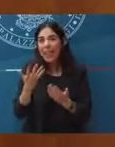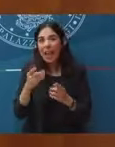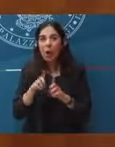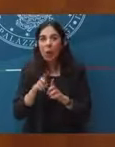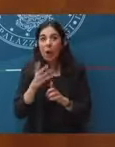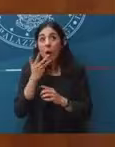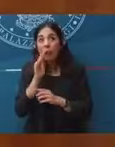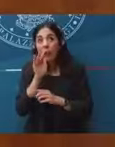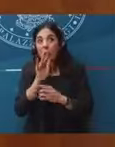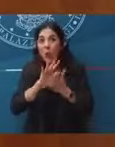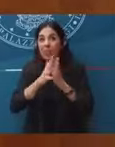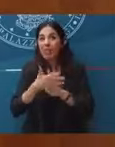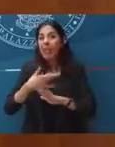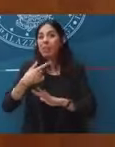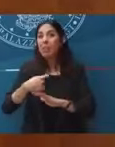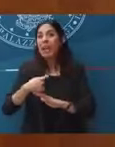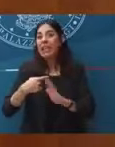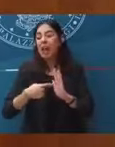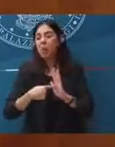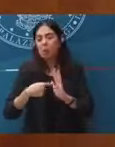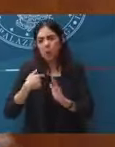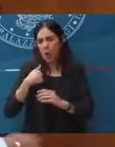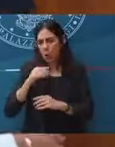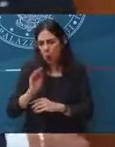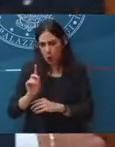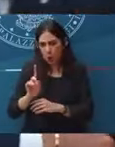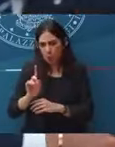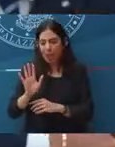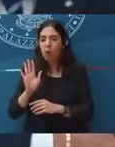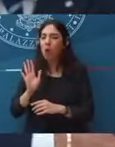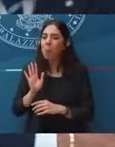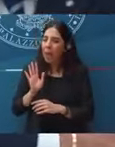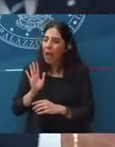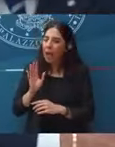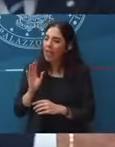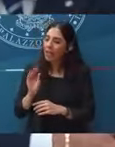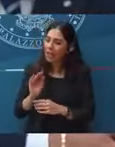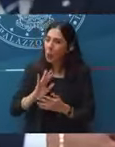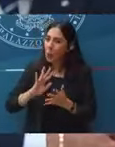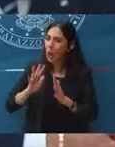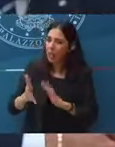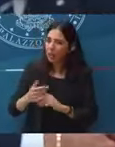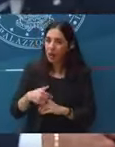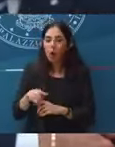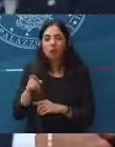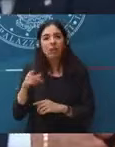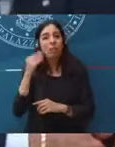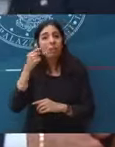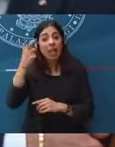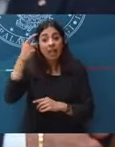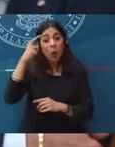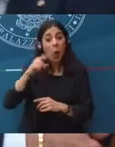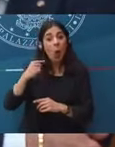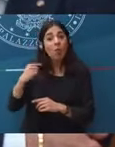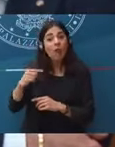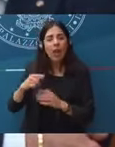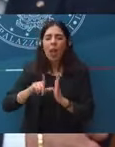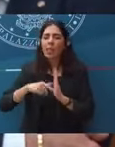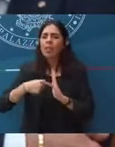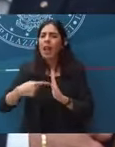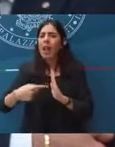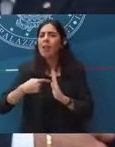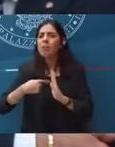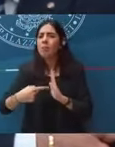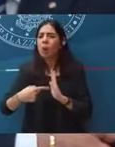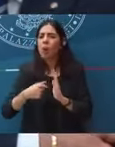le chiedo qual è l'orizzonte temporale di questo Governo? Cioè, cosa si immagina? Lei ha fatto un grande